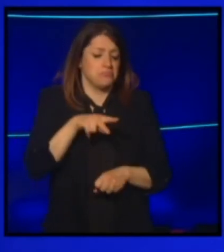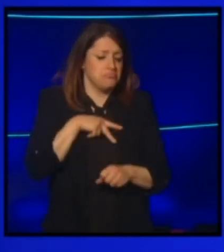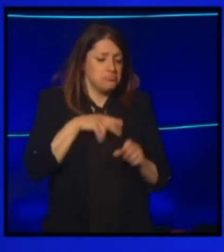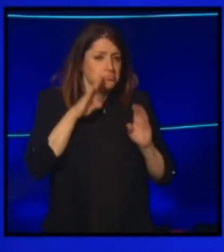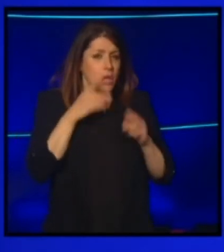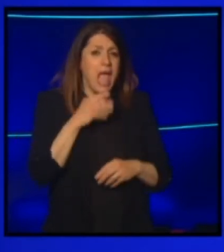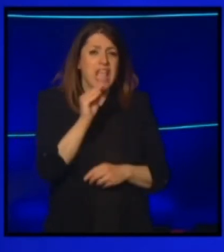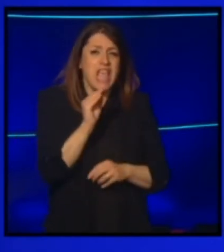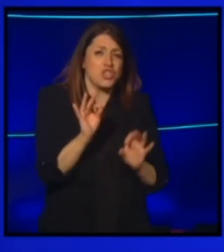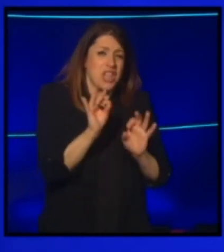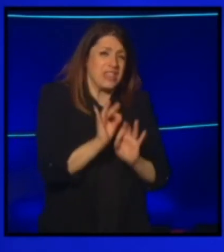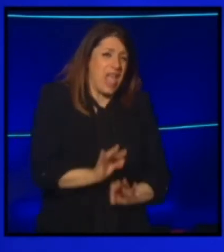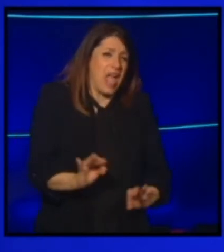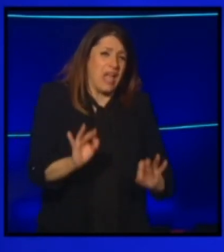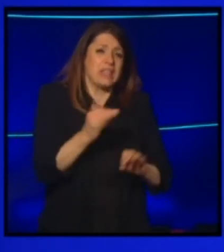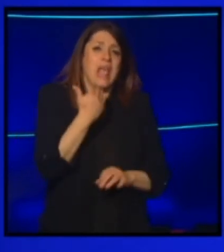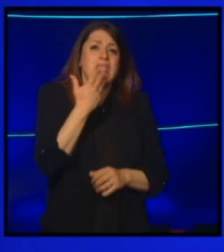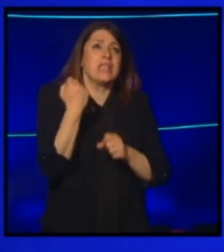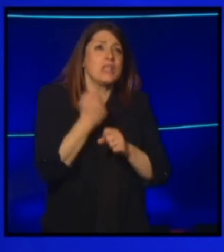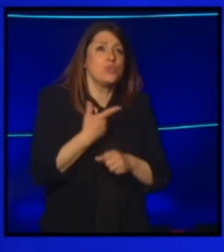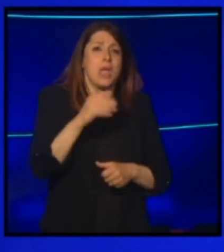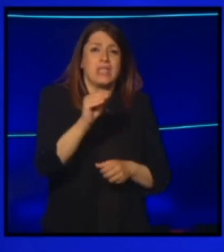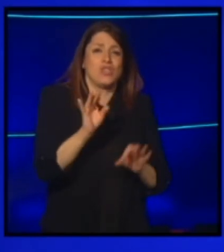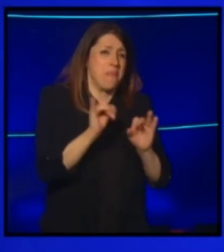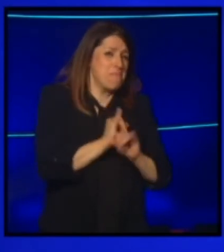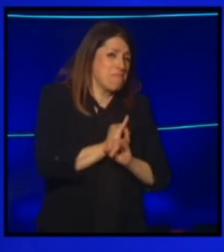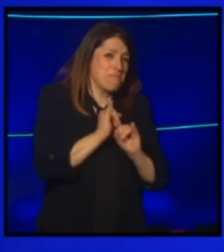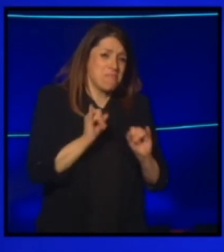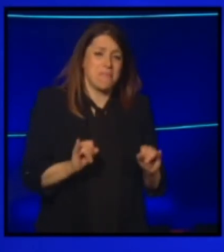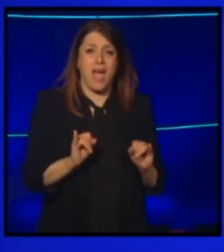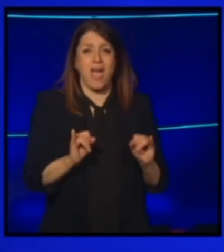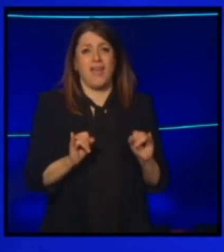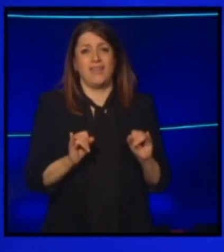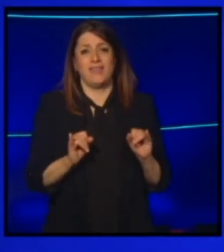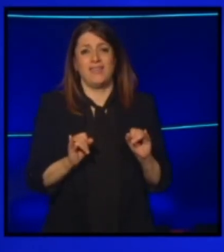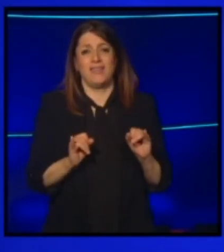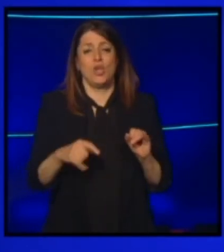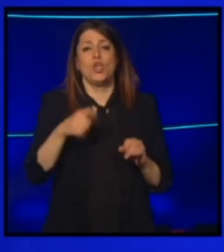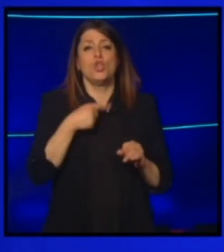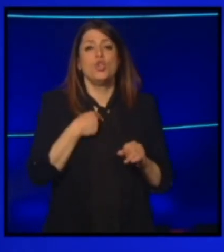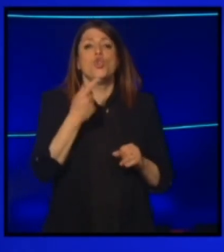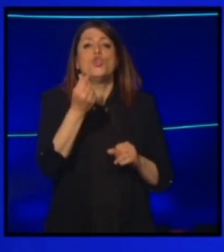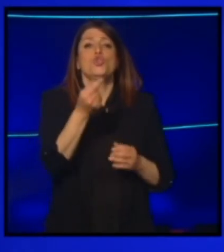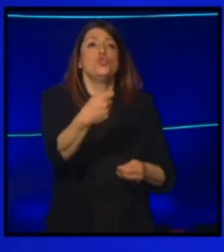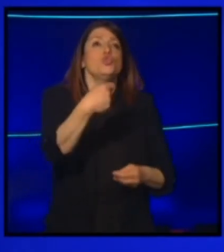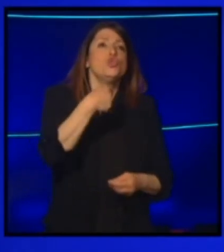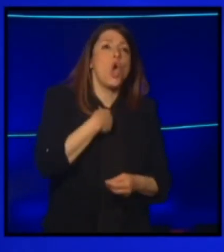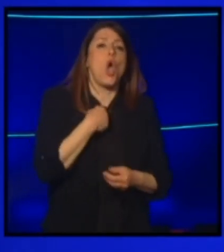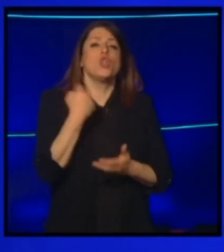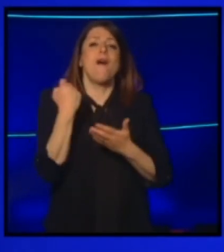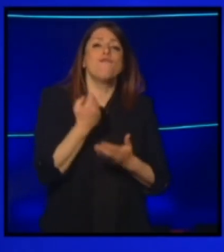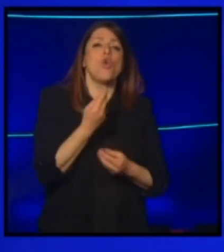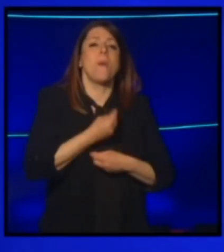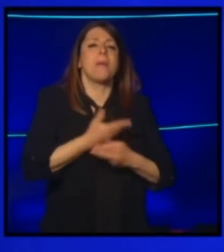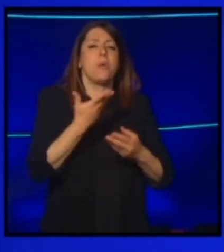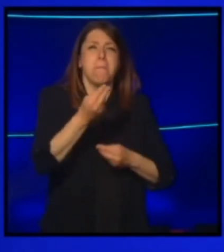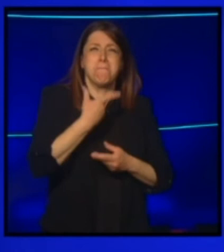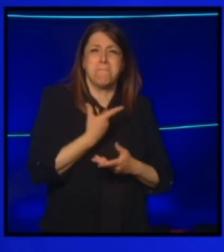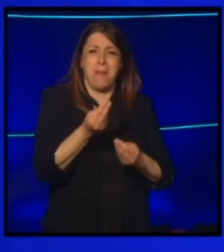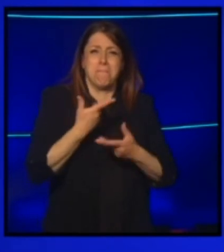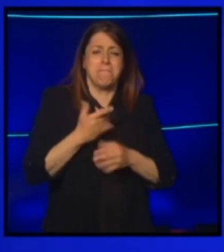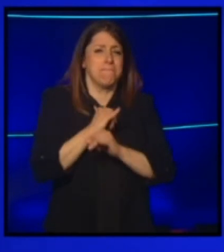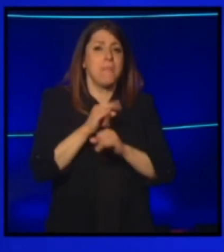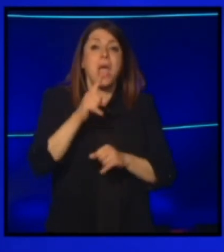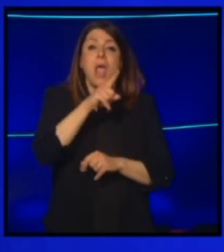mai chiesto niente a nessuno, né alle istituzioni, non abbiamo mai avuto soldi a fondo perduto. Siamo stati sempre sconsiderati